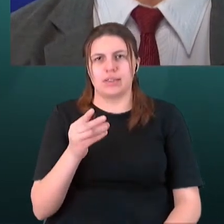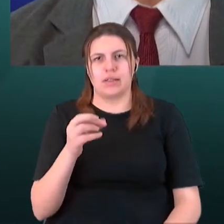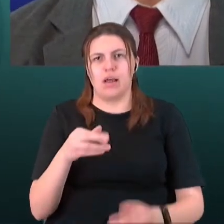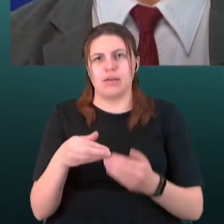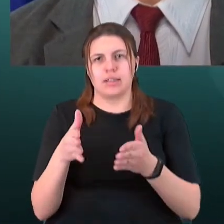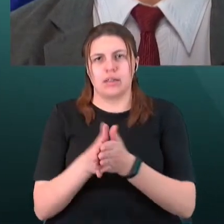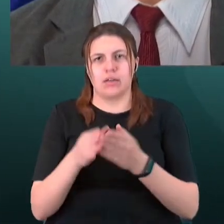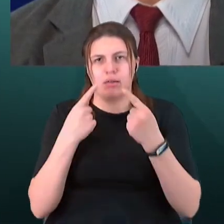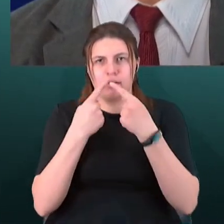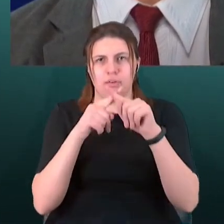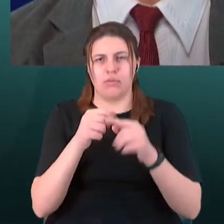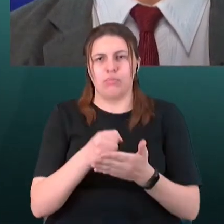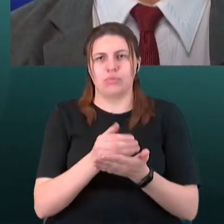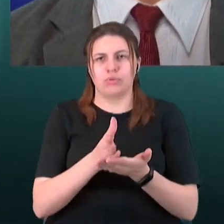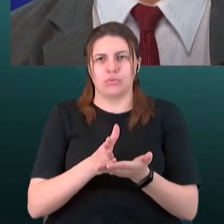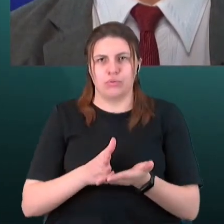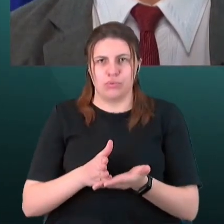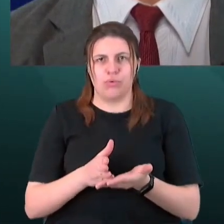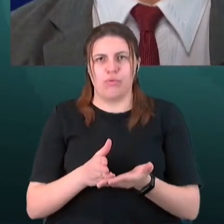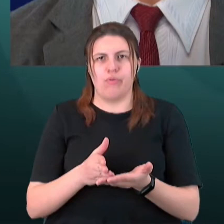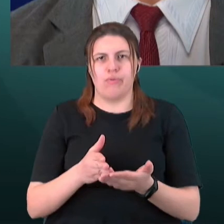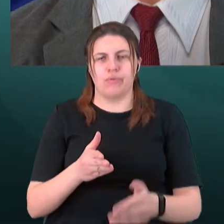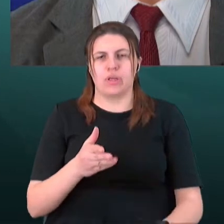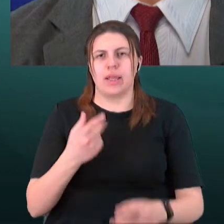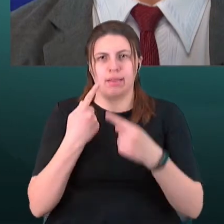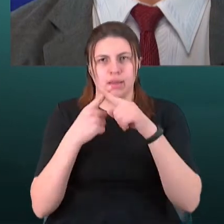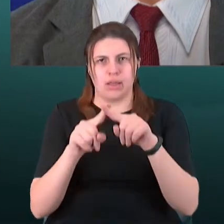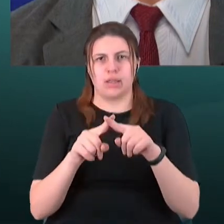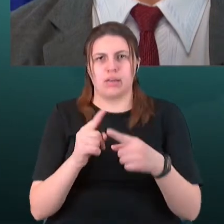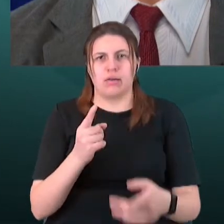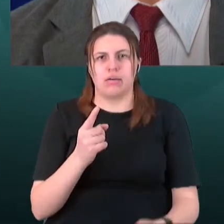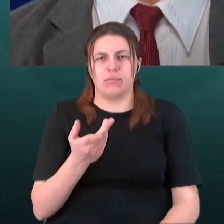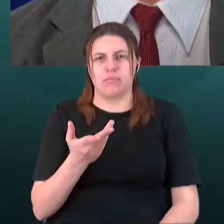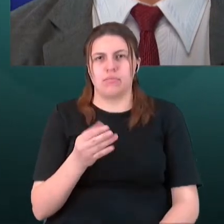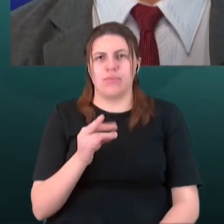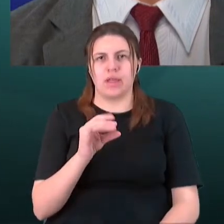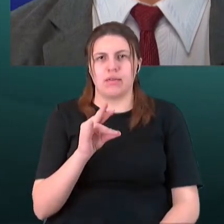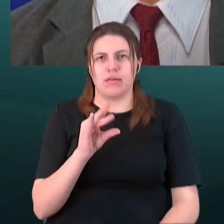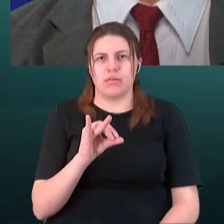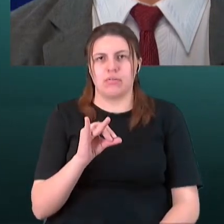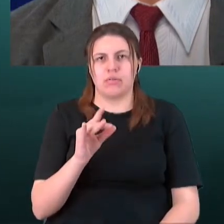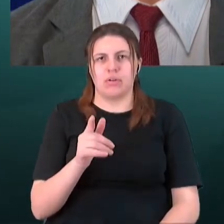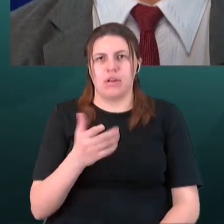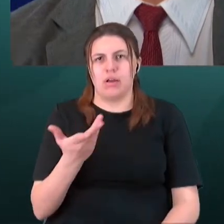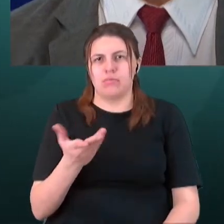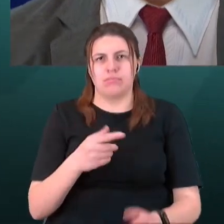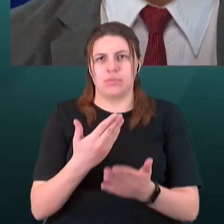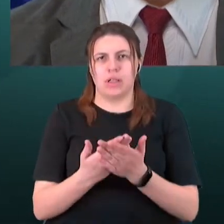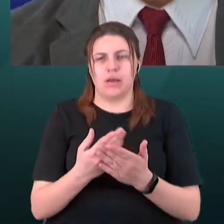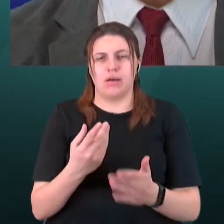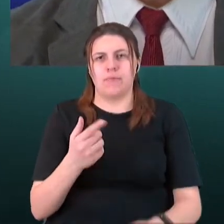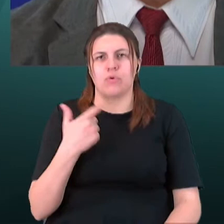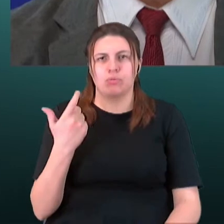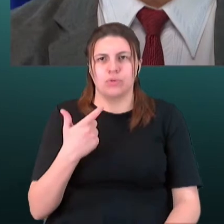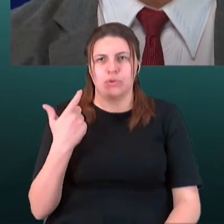сільськогосподарської техніки, певний тренінговий центр для фермерських господарств, можливість також отримувати досвід і